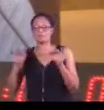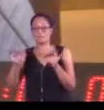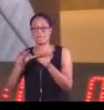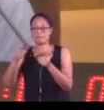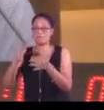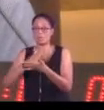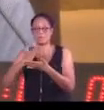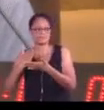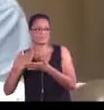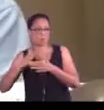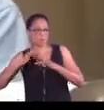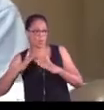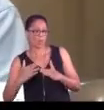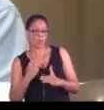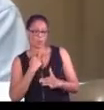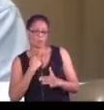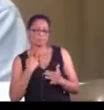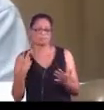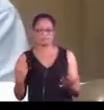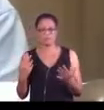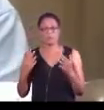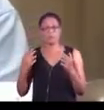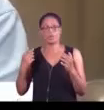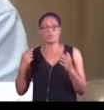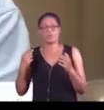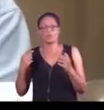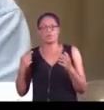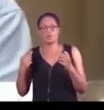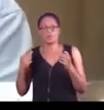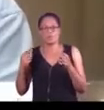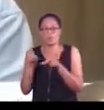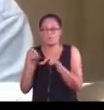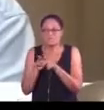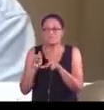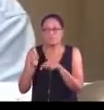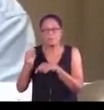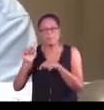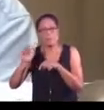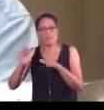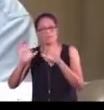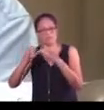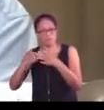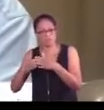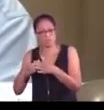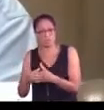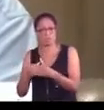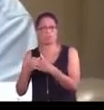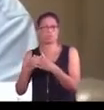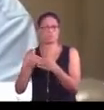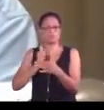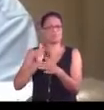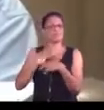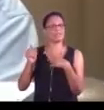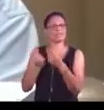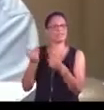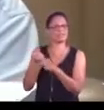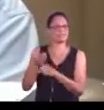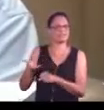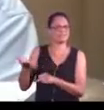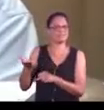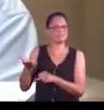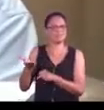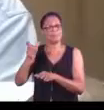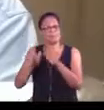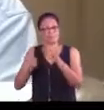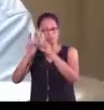de projets et parfois souvent, sortant du cycle des formations que nous mettons par ailleurs en place, donc des gens